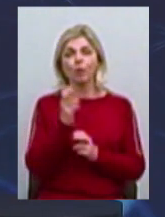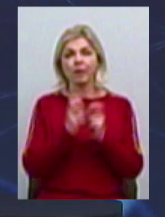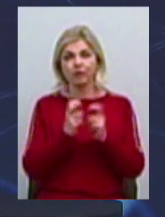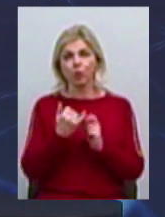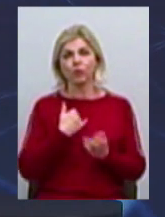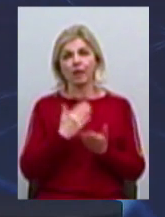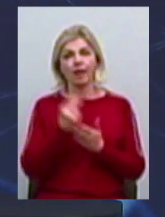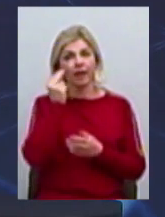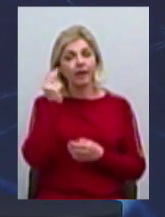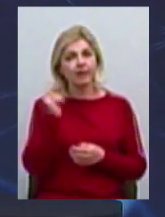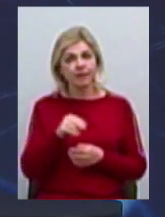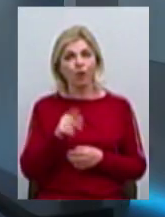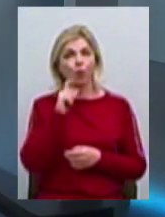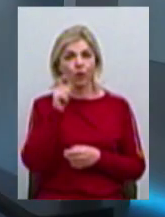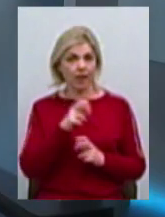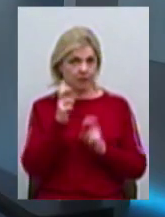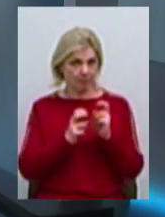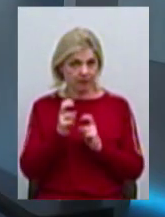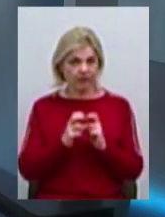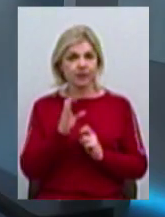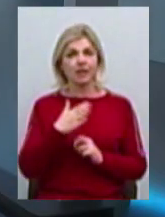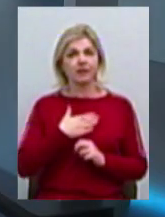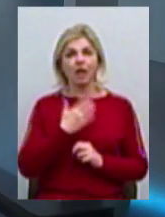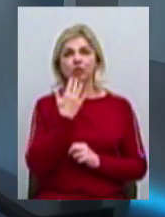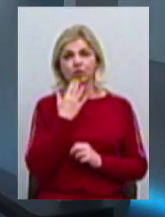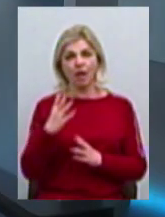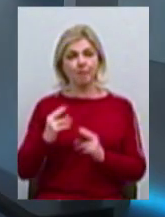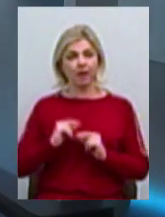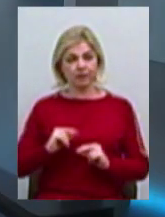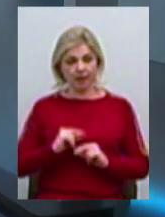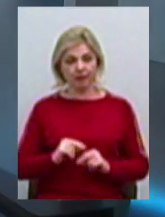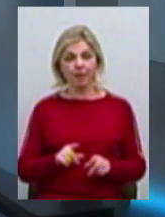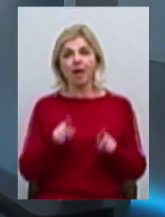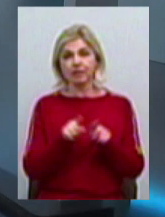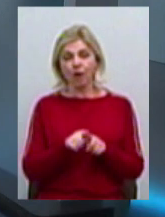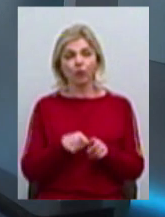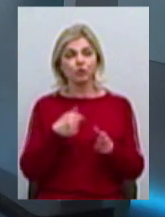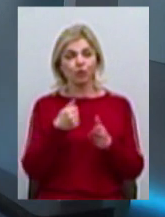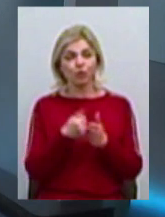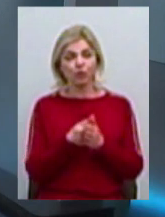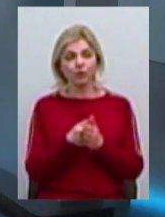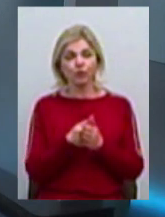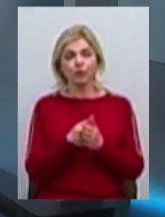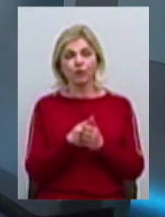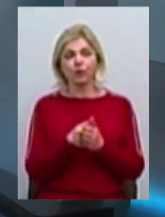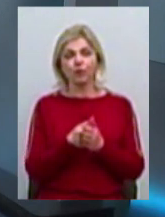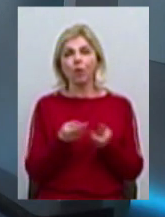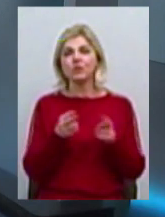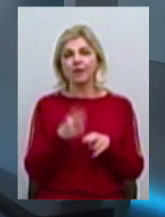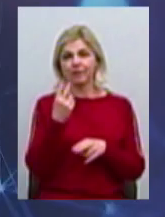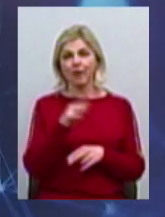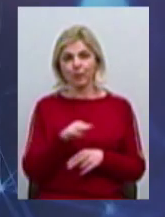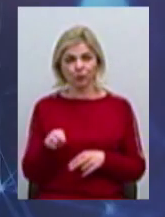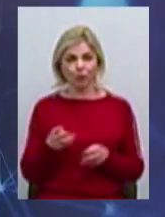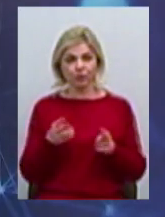є в Китаї українське підприємство з нашими іноземними партнерами. Також до нас можна звернутися… Пів хвилинки, будь ласка. Ми вже